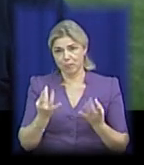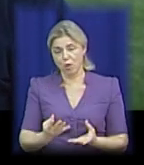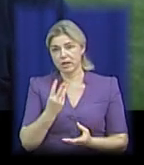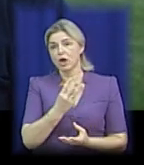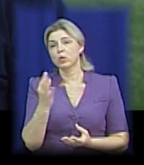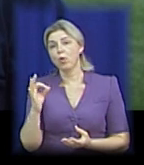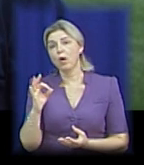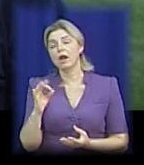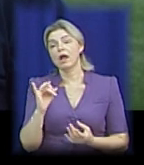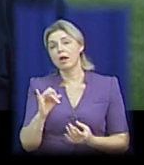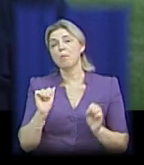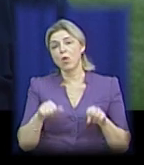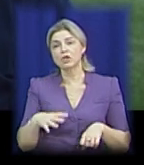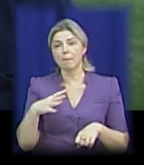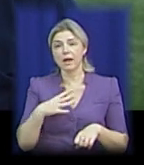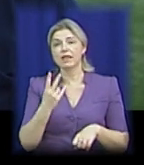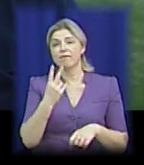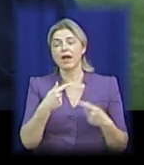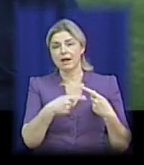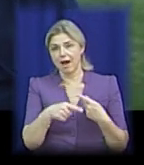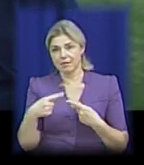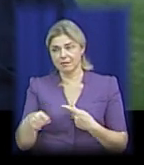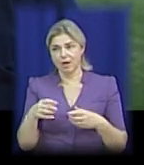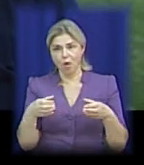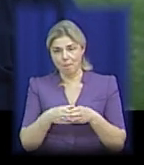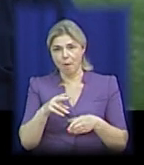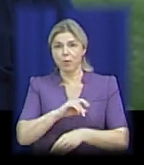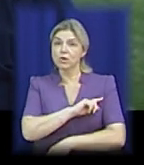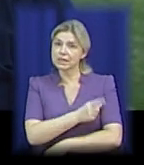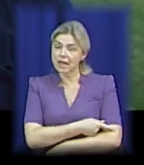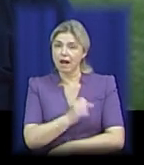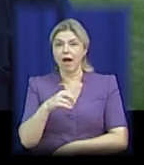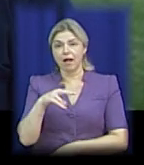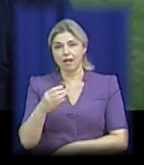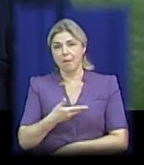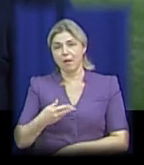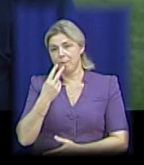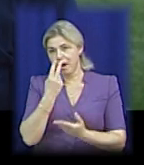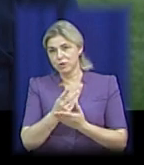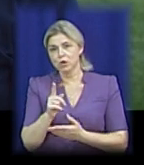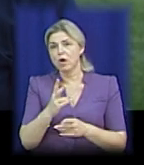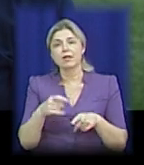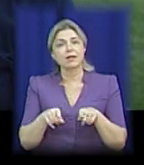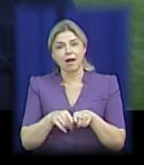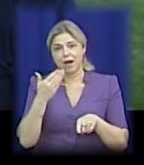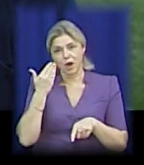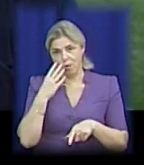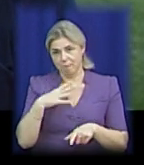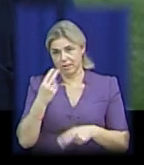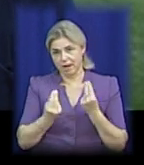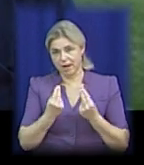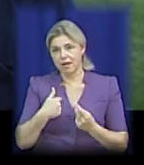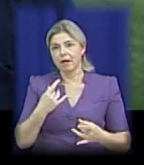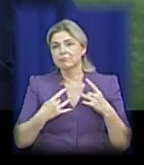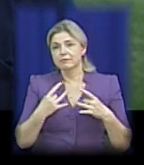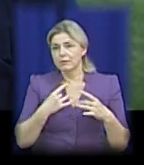там, і можуть бути дві різні команди по силі. Але ми бачили сьогодні, що не так просто було обіграти. І я нервував